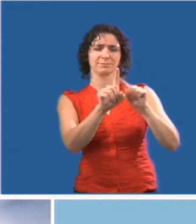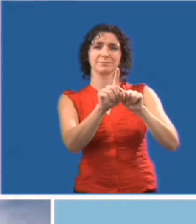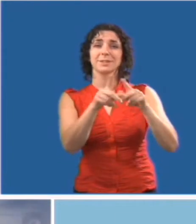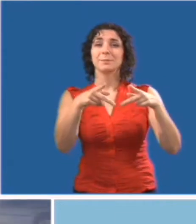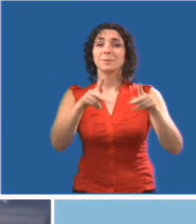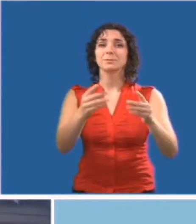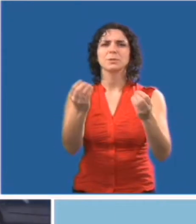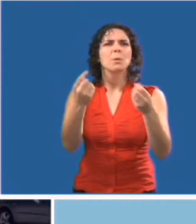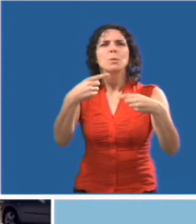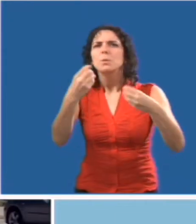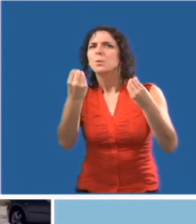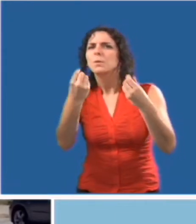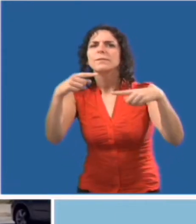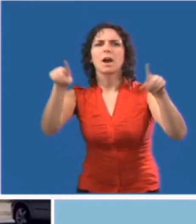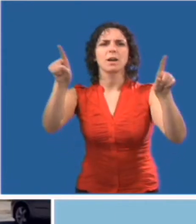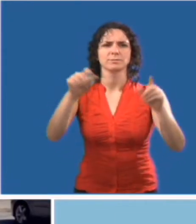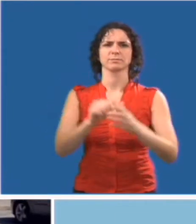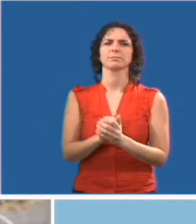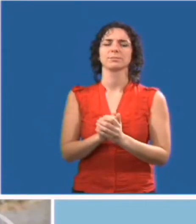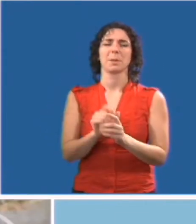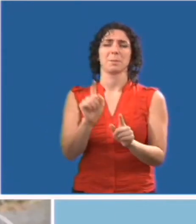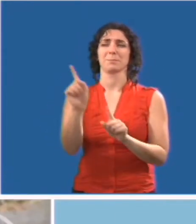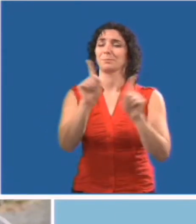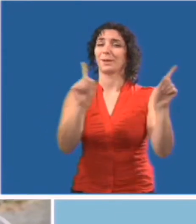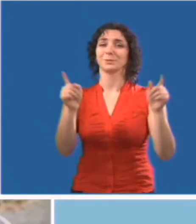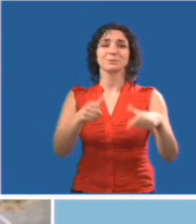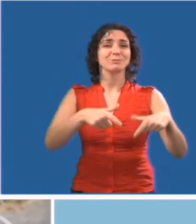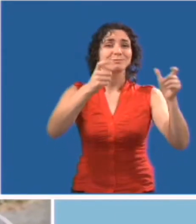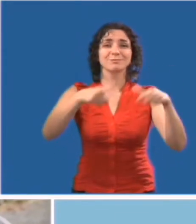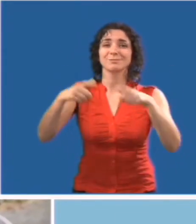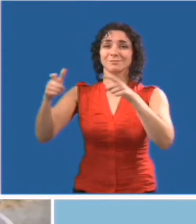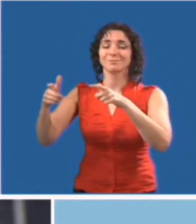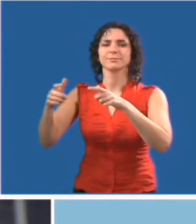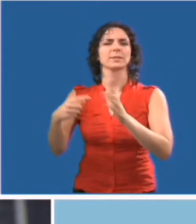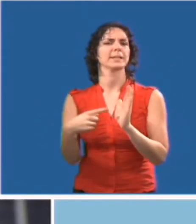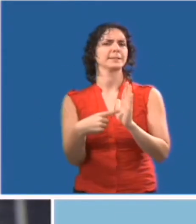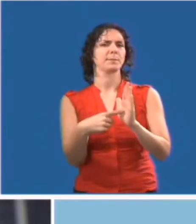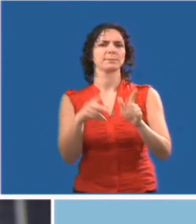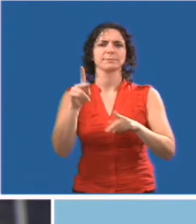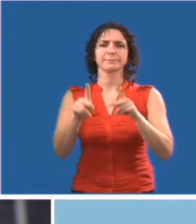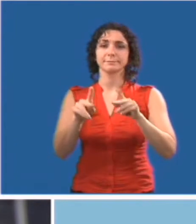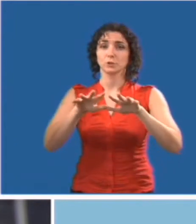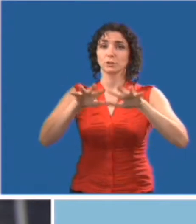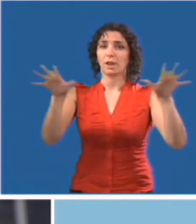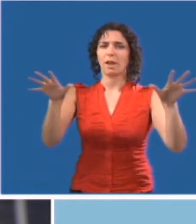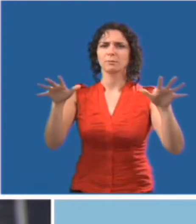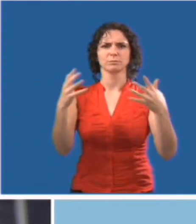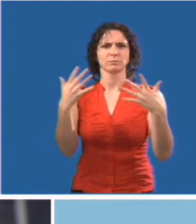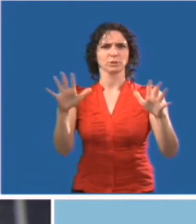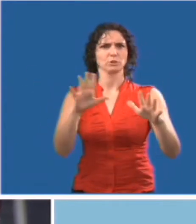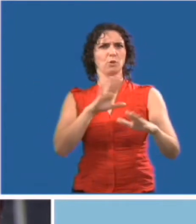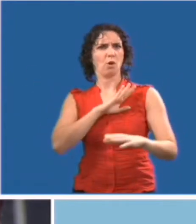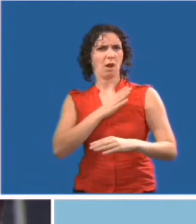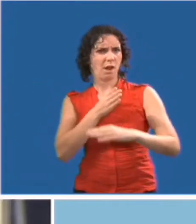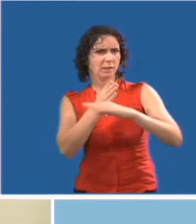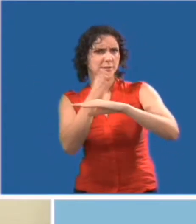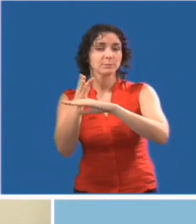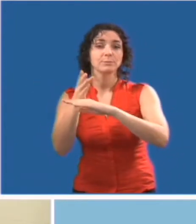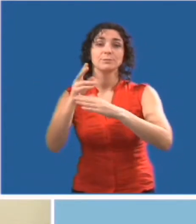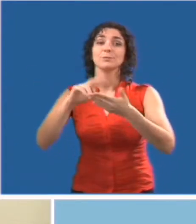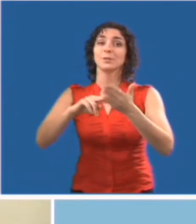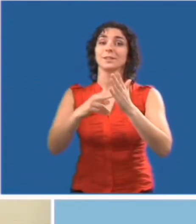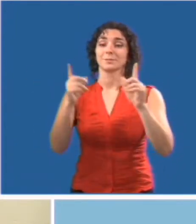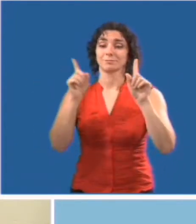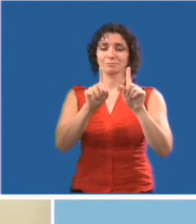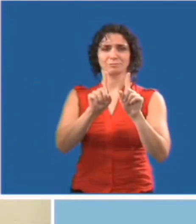une personne handicapée. L'accompagnateur peut aider une personne handicapée de nombreuses façons, allant